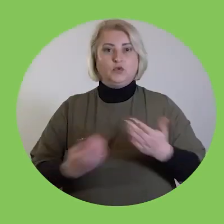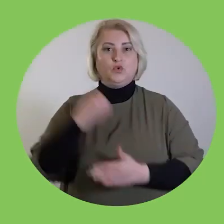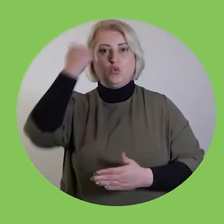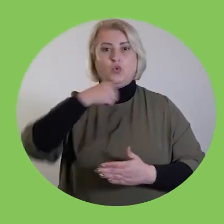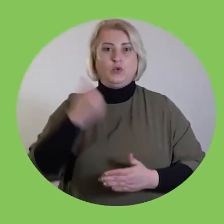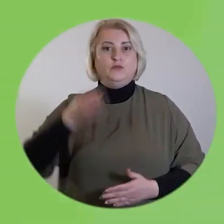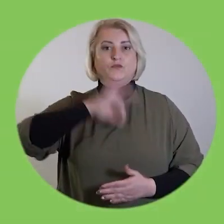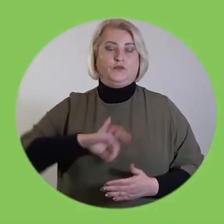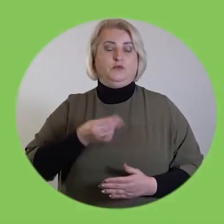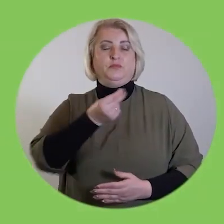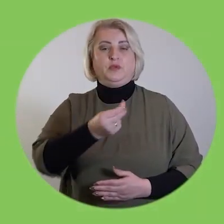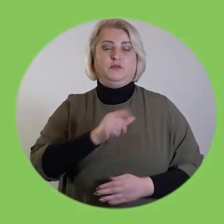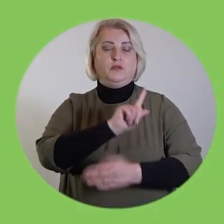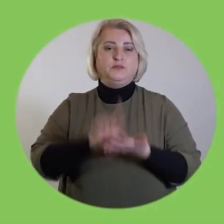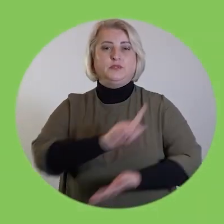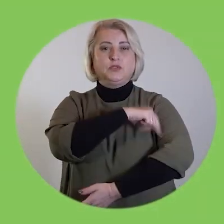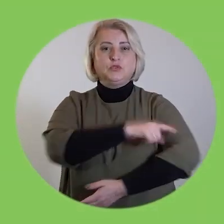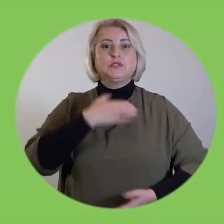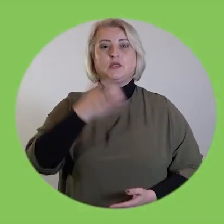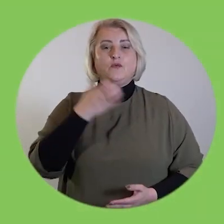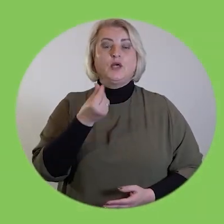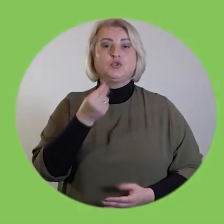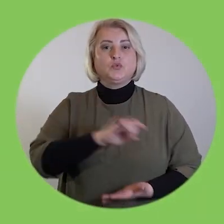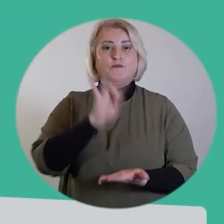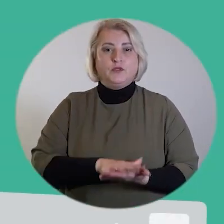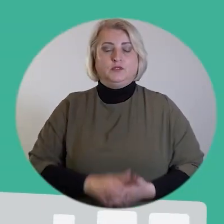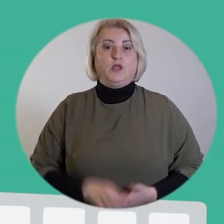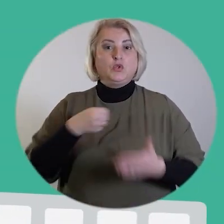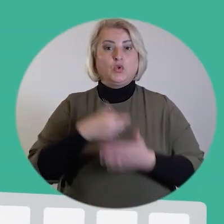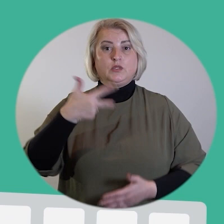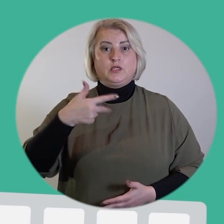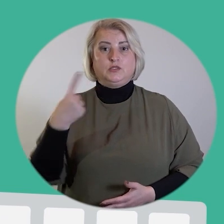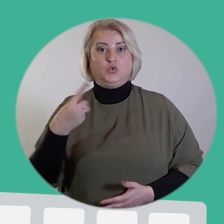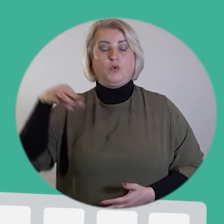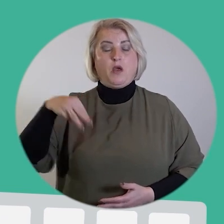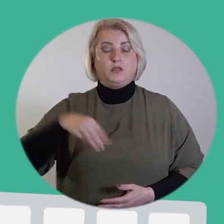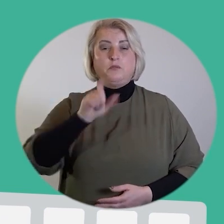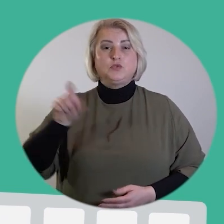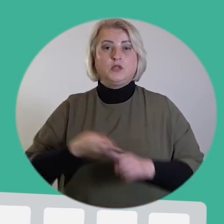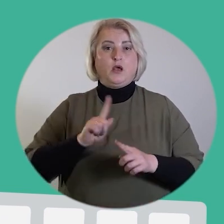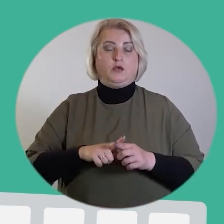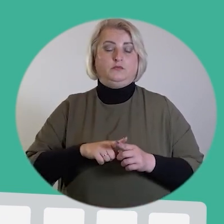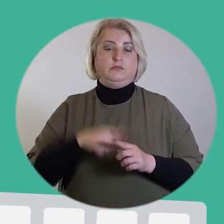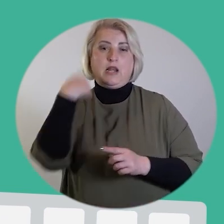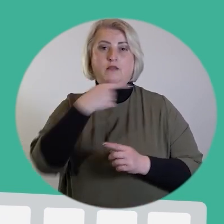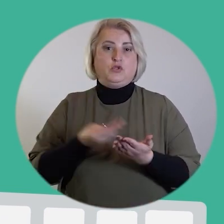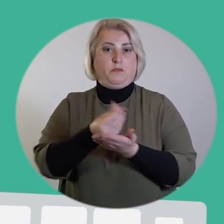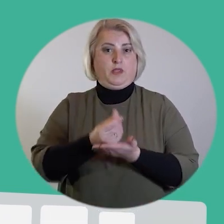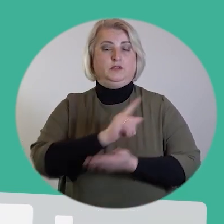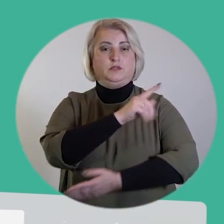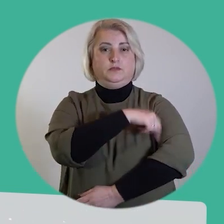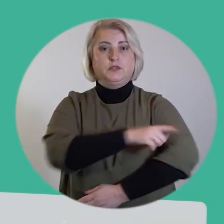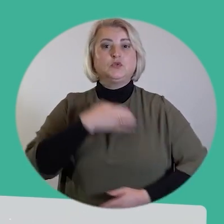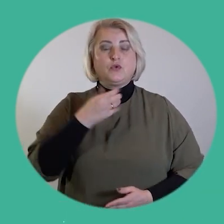Un nou an cu faciliteți la achitarea primei de asigurare medicală obligatorie în sumă fixă. Până pe 31 martie, persoanele care se asigură în mod individual